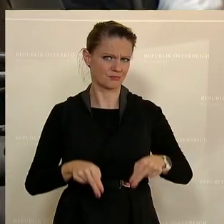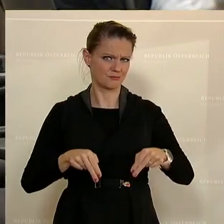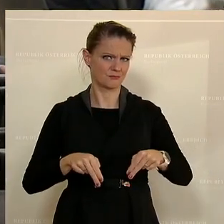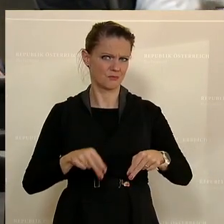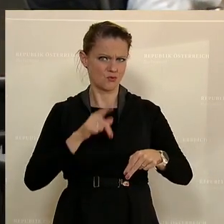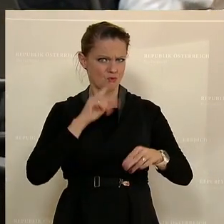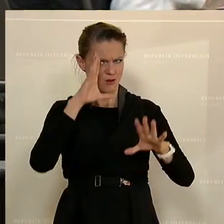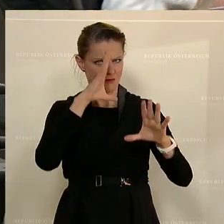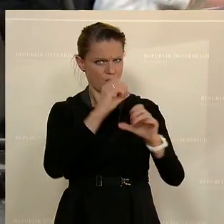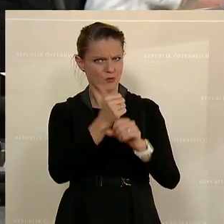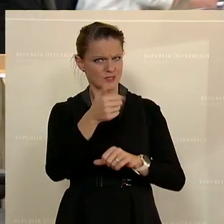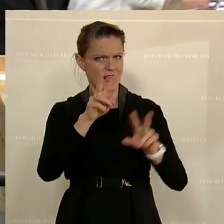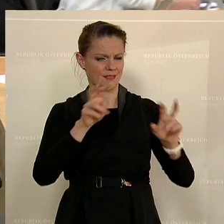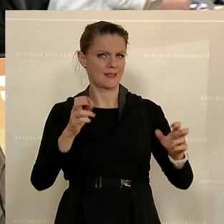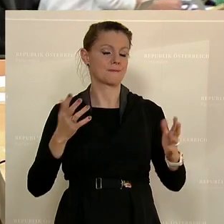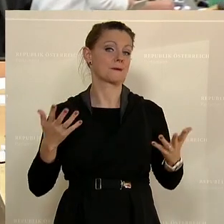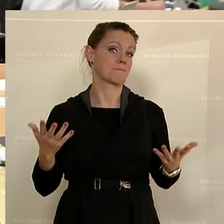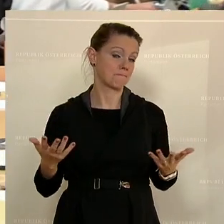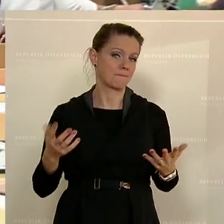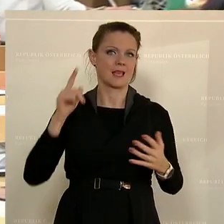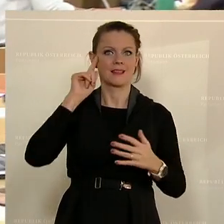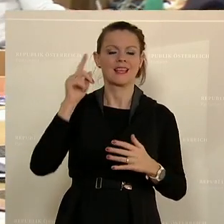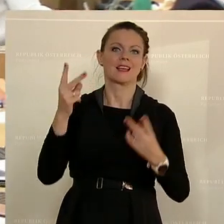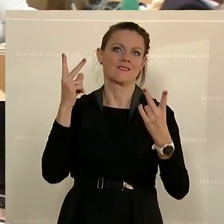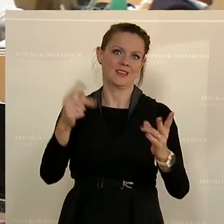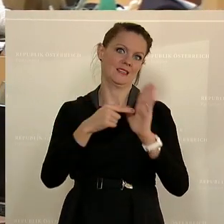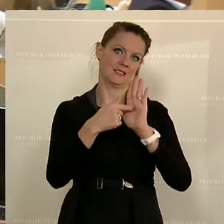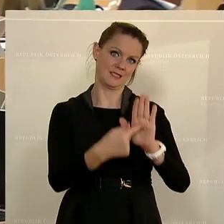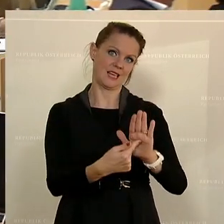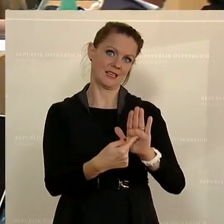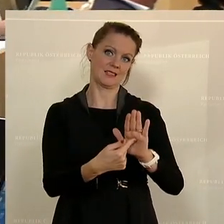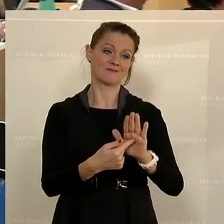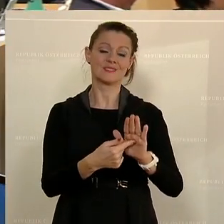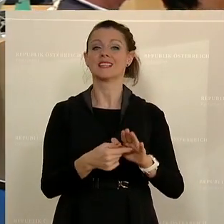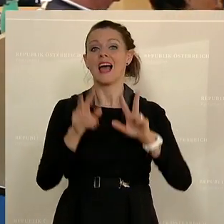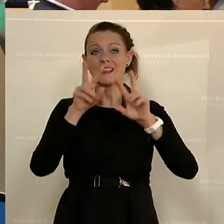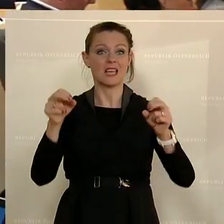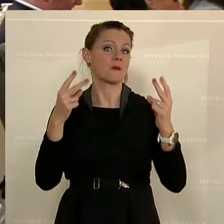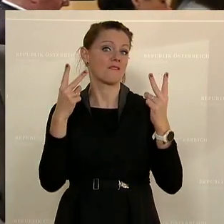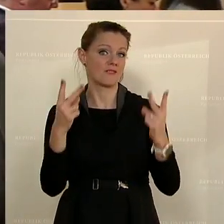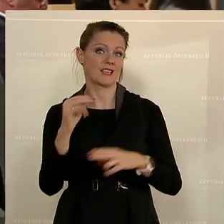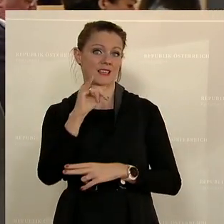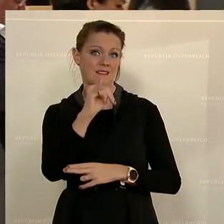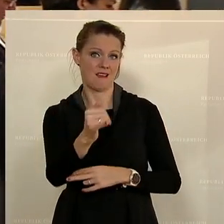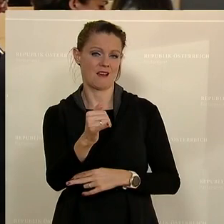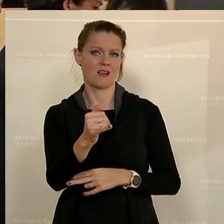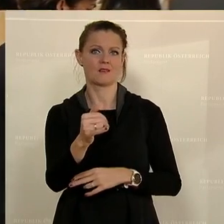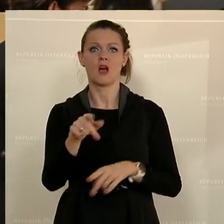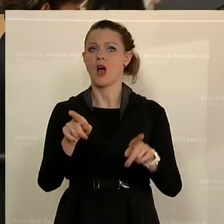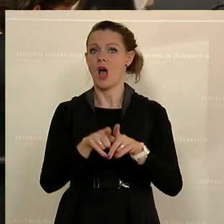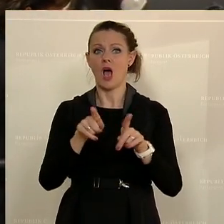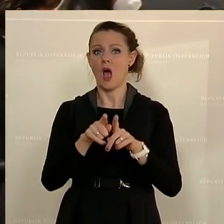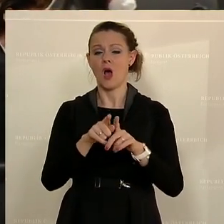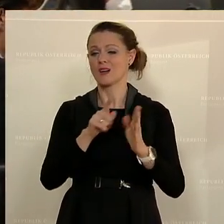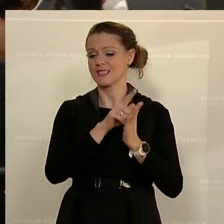einzigen Thema. Ich denke, ist schon wichtig, das hervorzustreichen. Und so wichtig dieses Thema auch ist und so schwierig es auch war, in